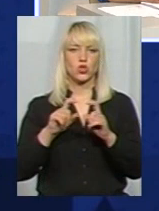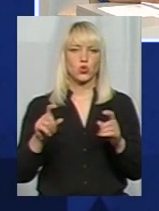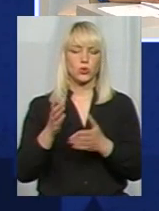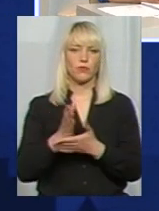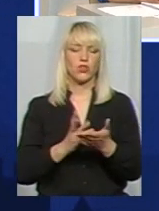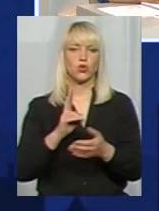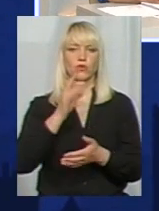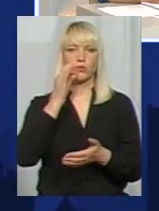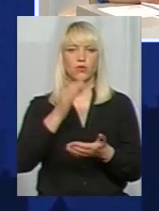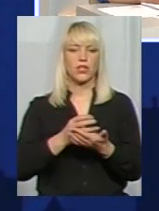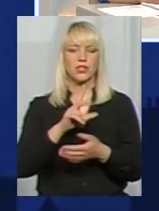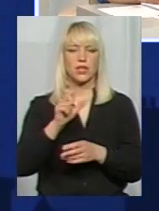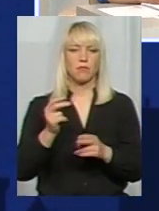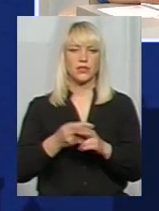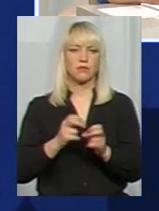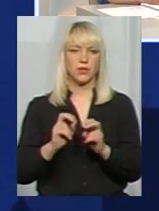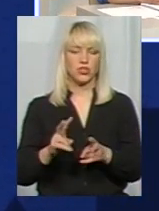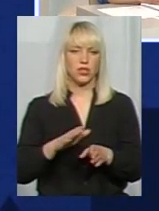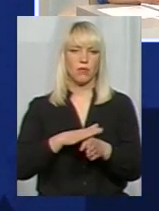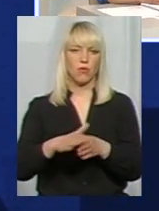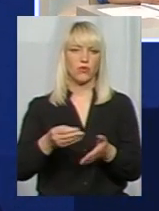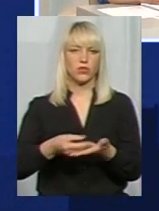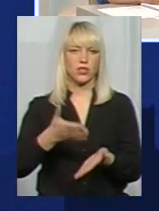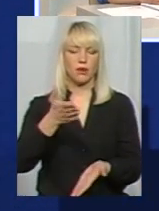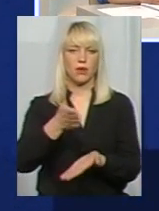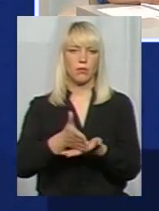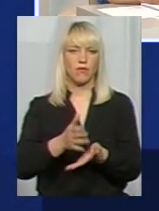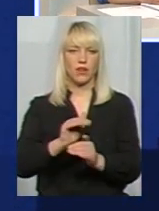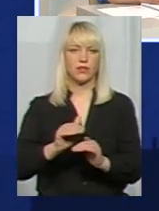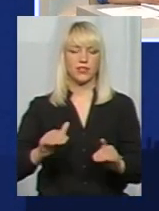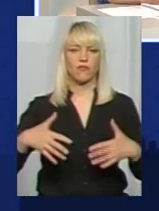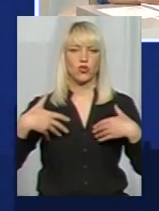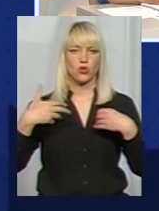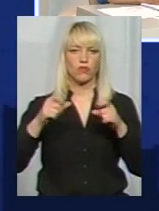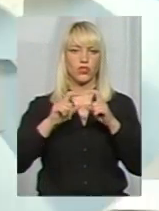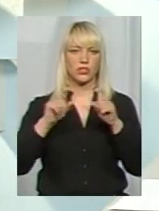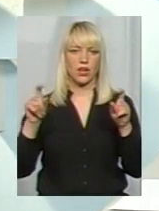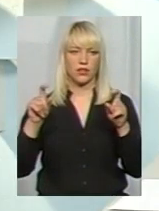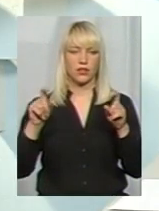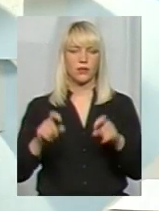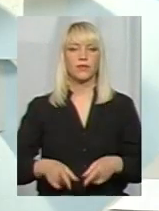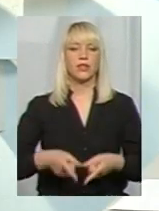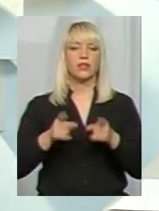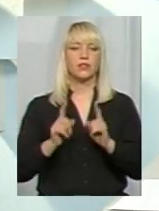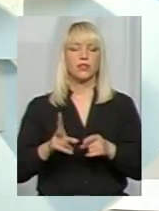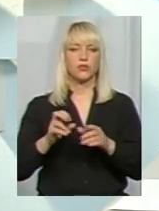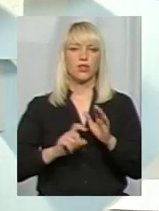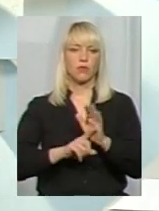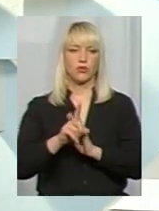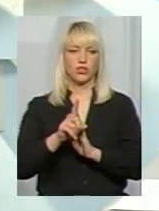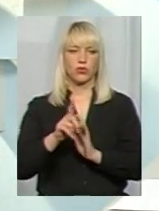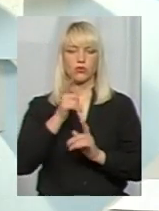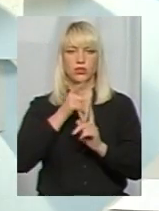відповідають за безпечне, повноцінне перебування дітей в оздоровчих закладах. Дійсно, на початку